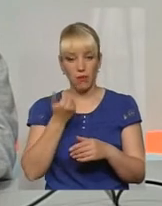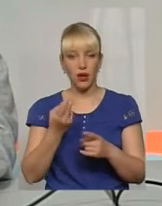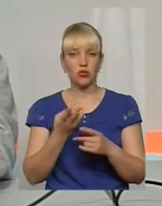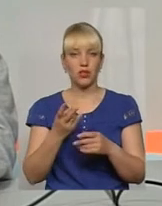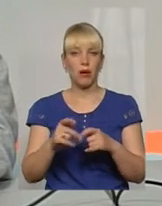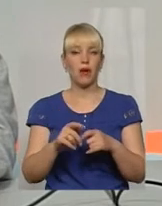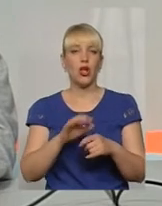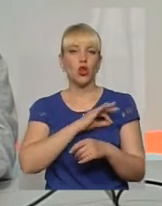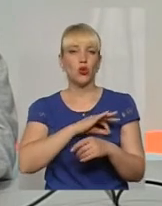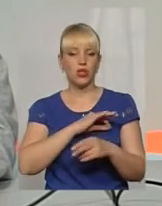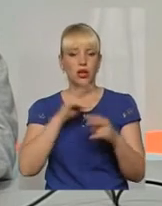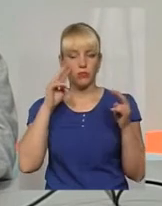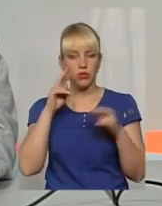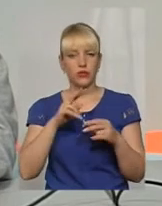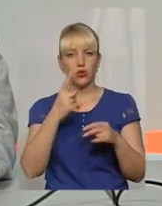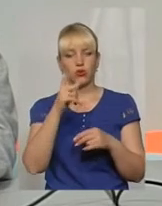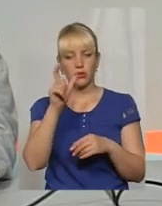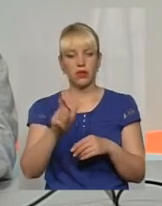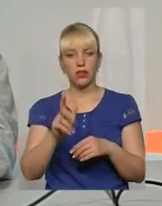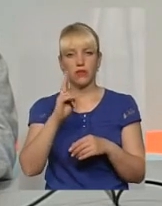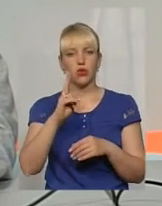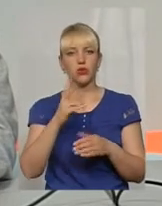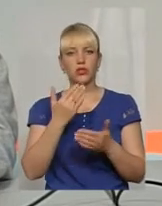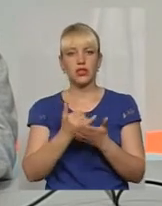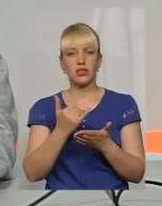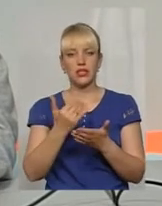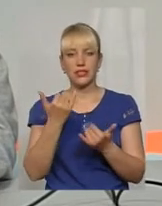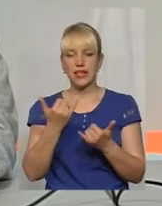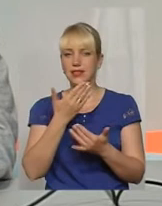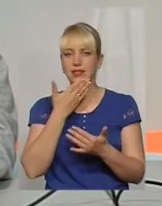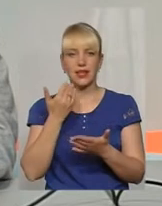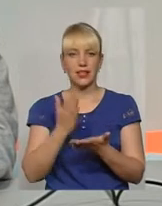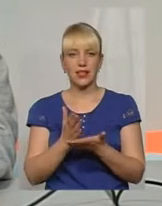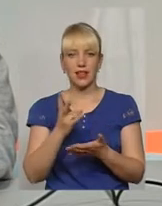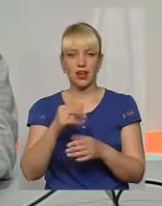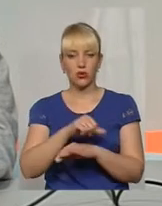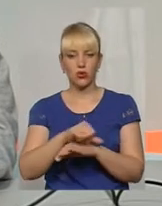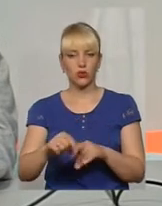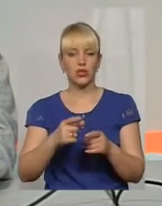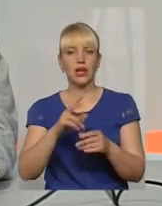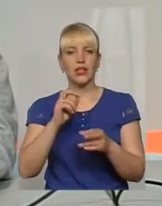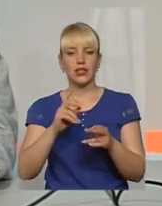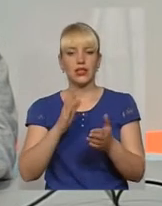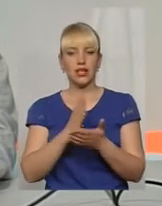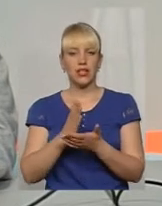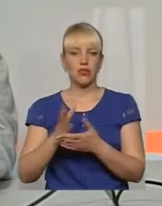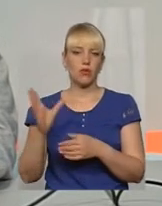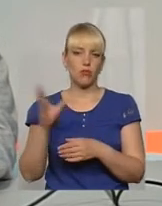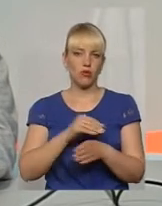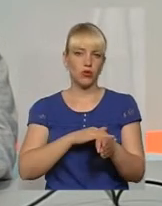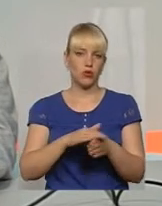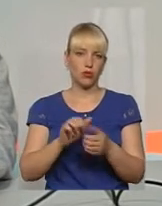той, хто наразі відсутній на кордоні. Ось. І, в принципі, за наявністю повного пакету документів,